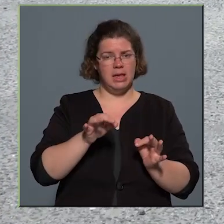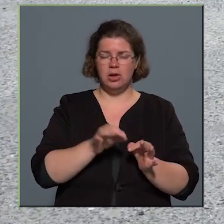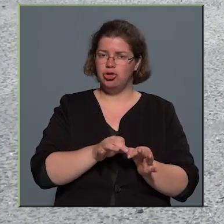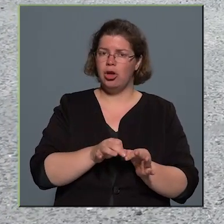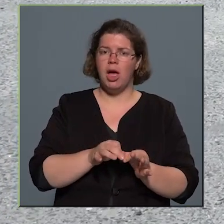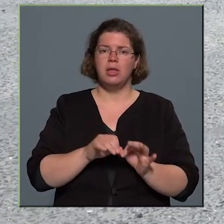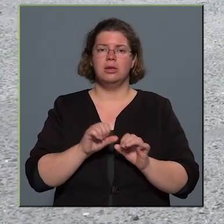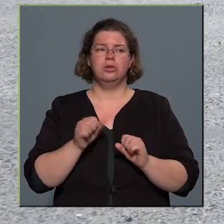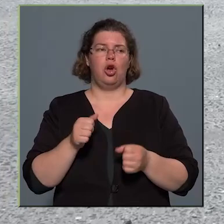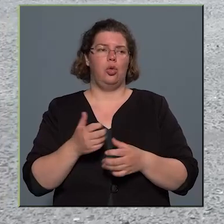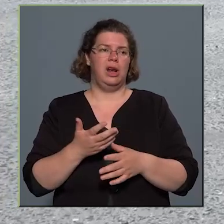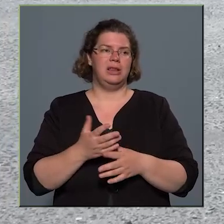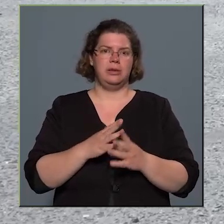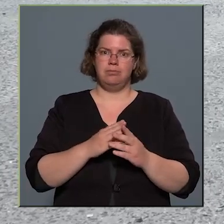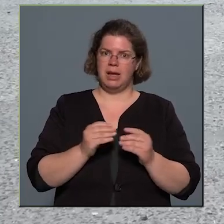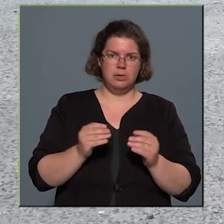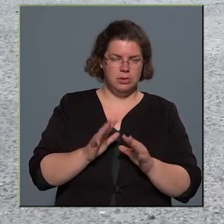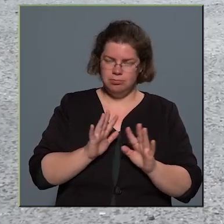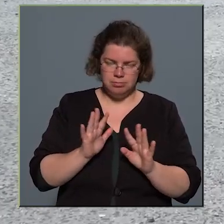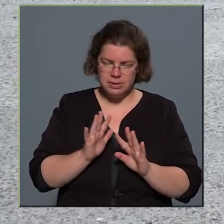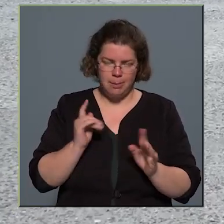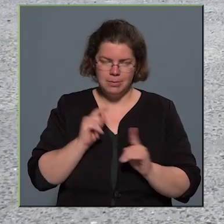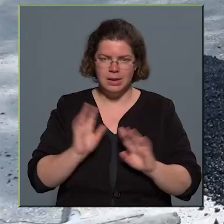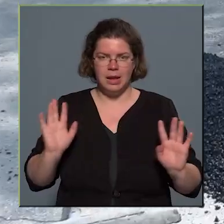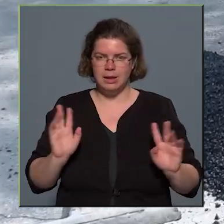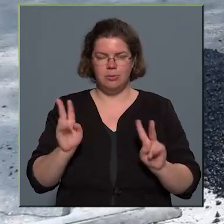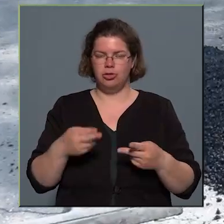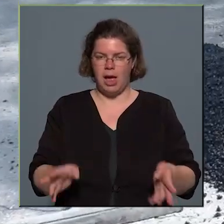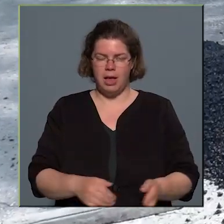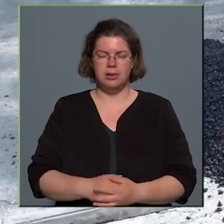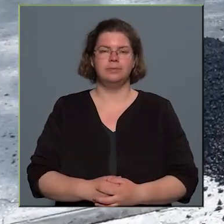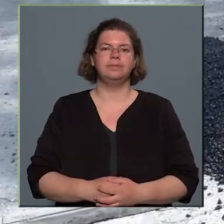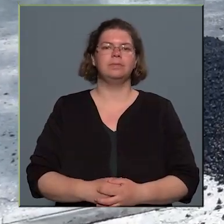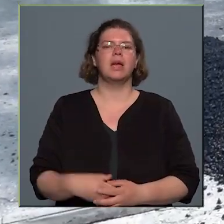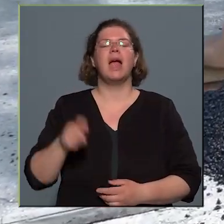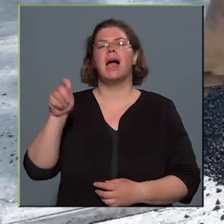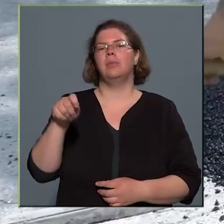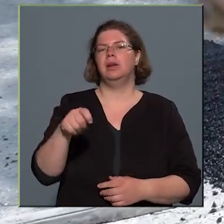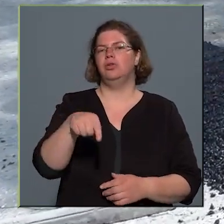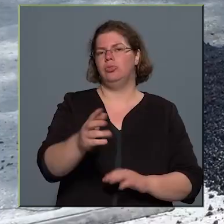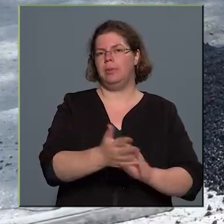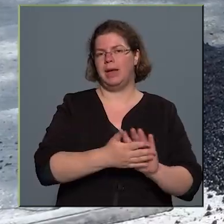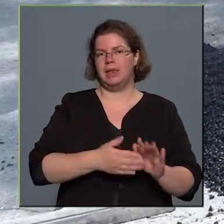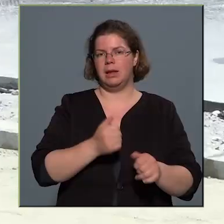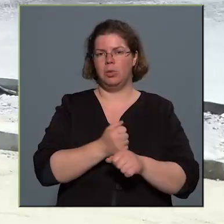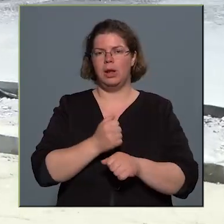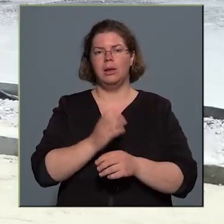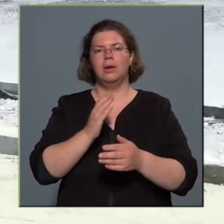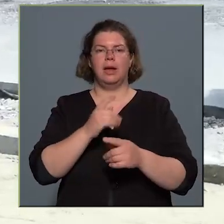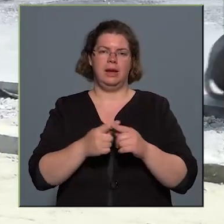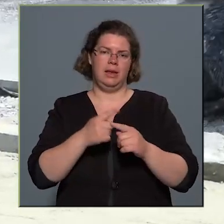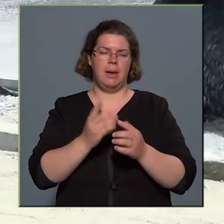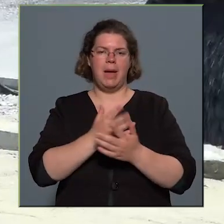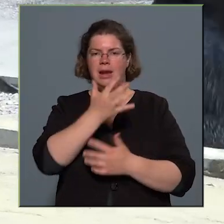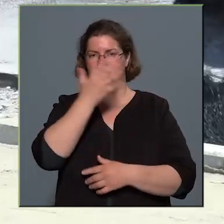gyakorlatilag megszűnjön, meg nem is lehetséges. Az áprilisban megkezdett munkálatok egy része már a nyáron